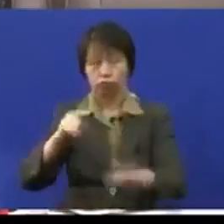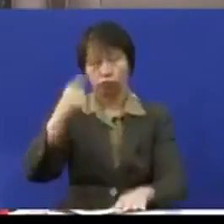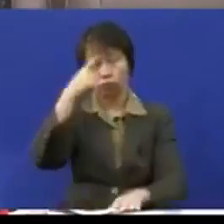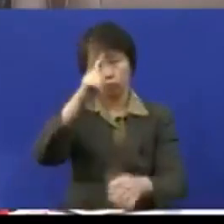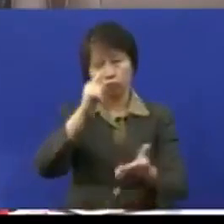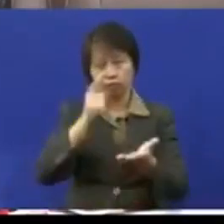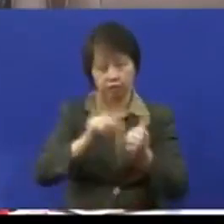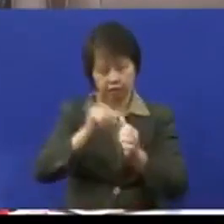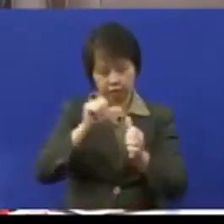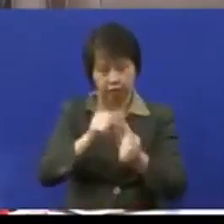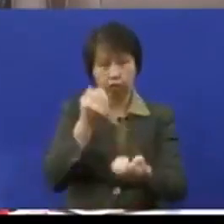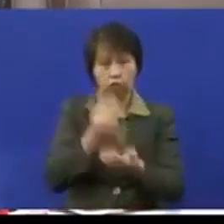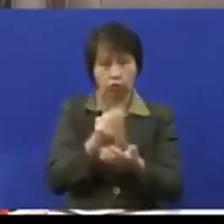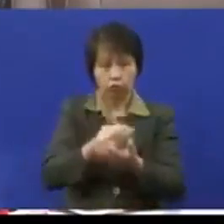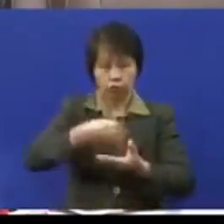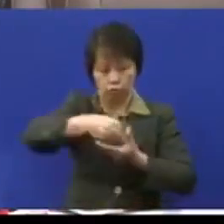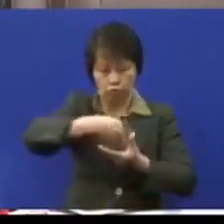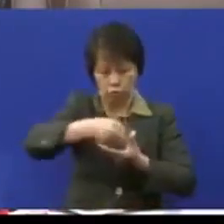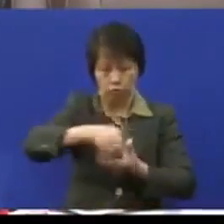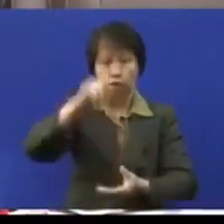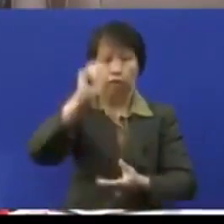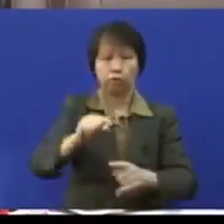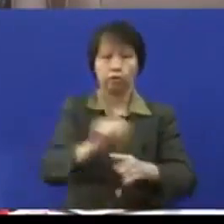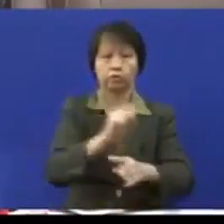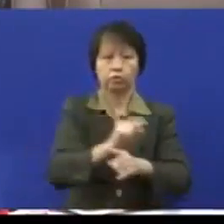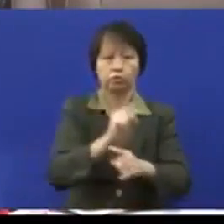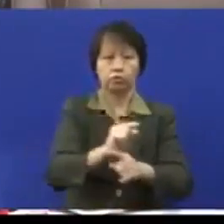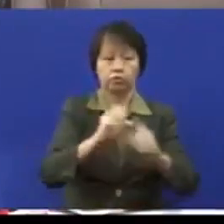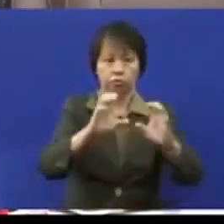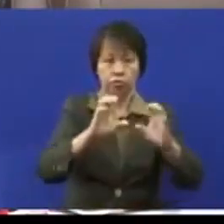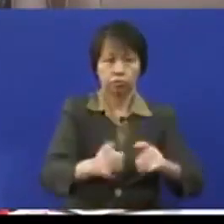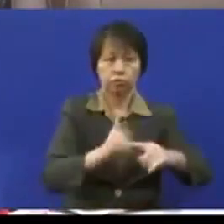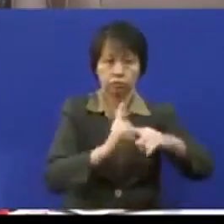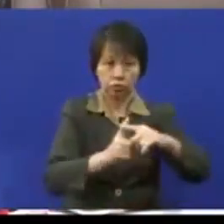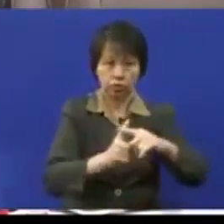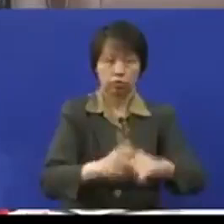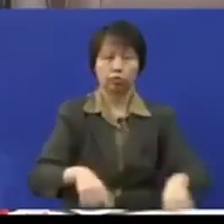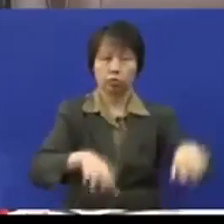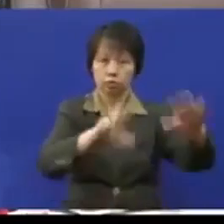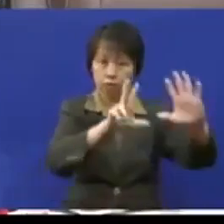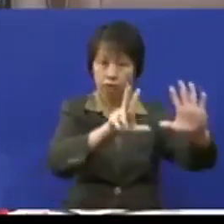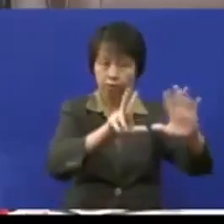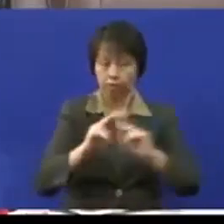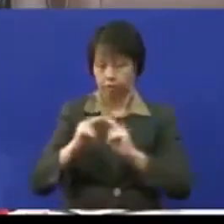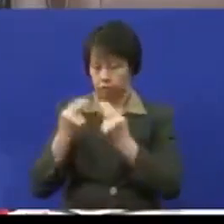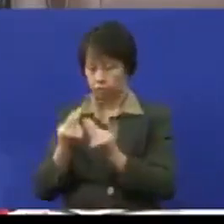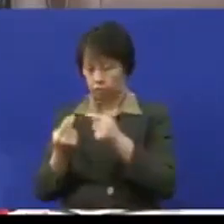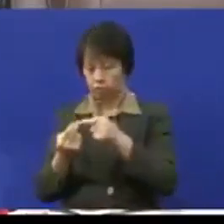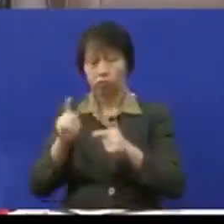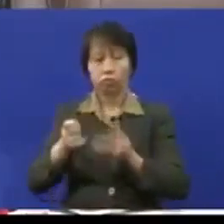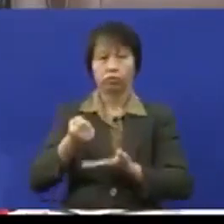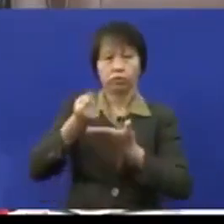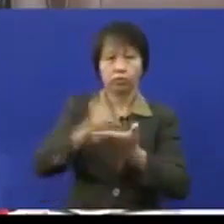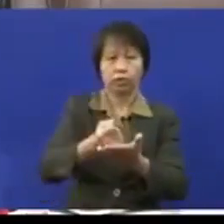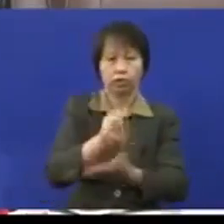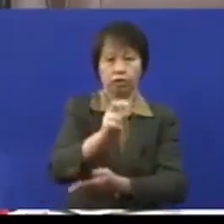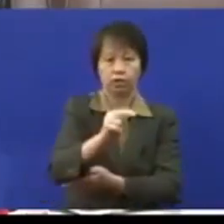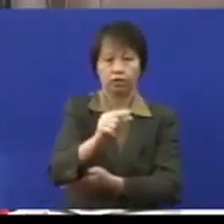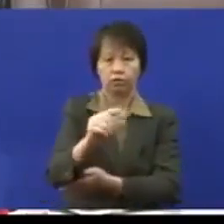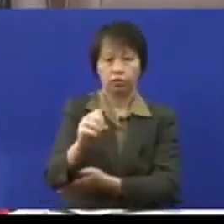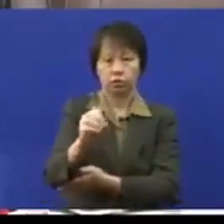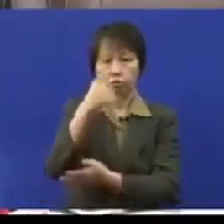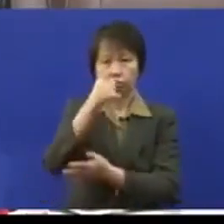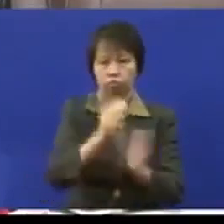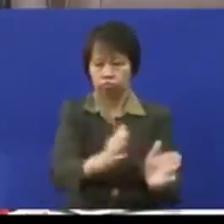sen yang dikeluarkan oleh kerajaan negeri dapat digunakan secara efektif keelapan unit ini hendaklah membantu NGO-NGO